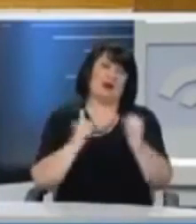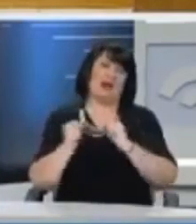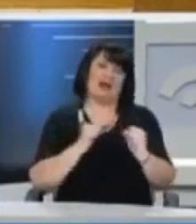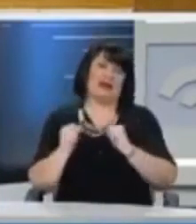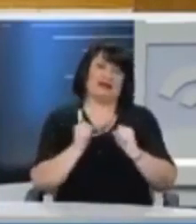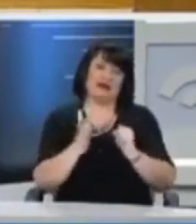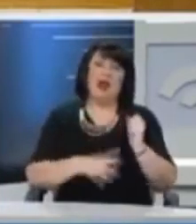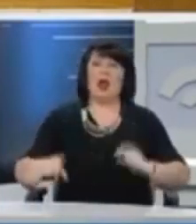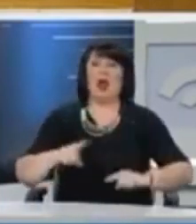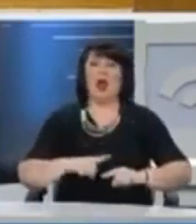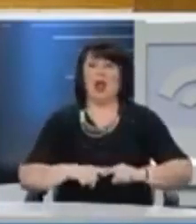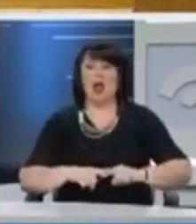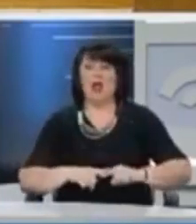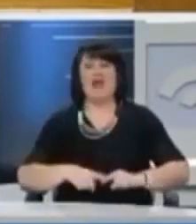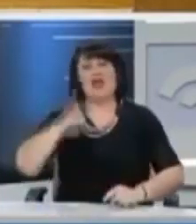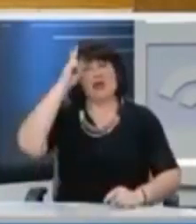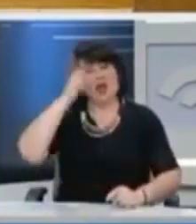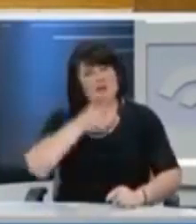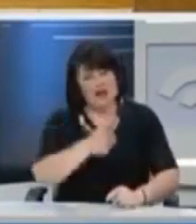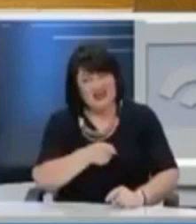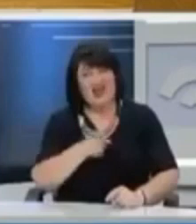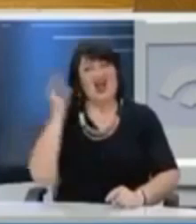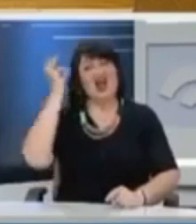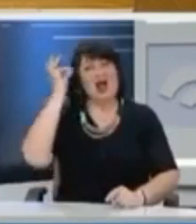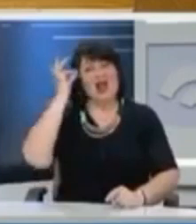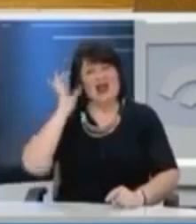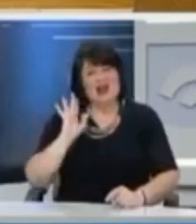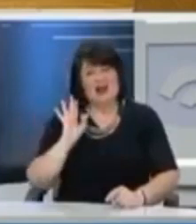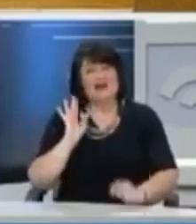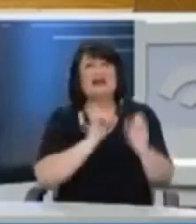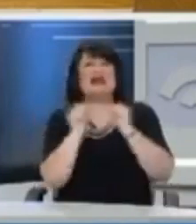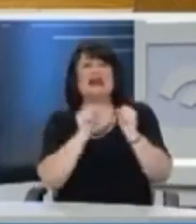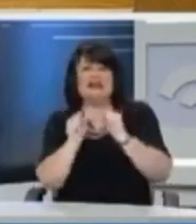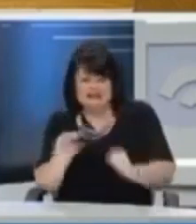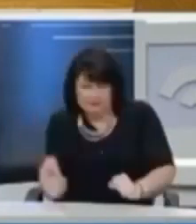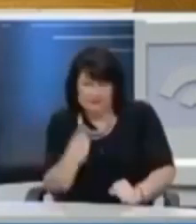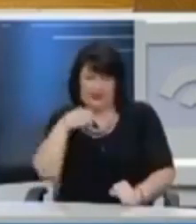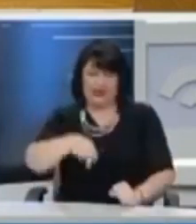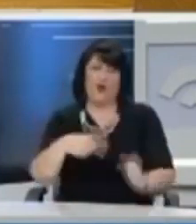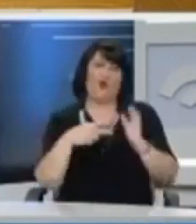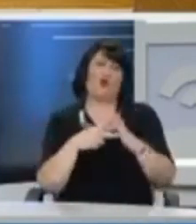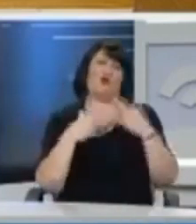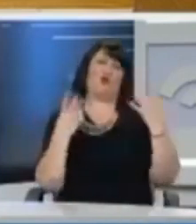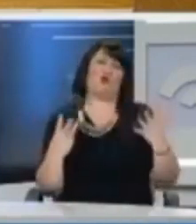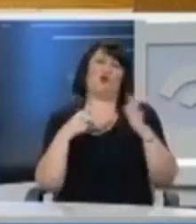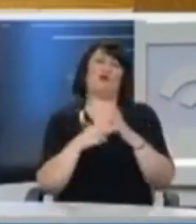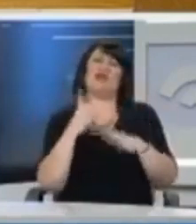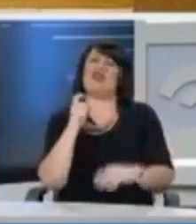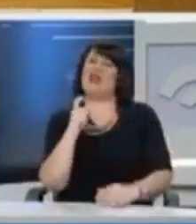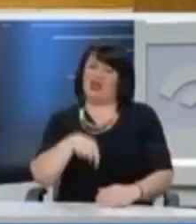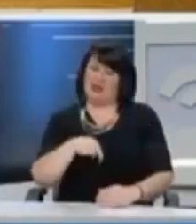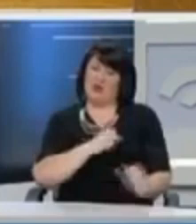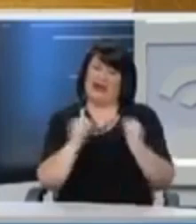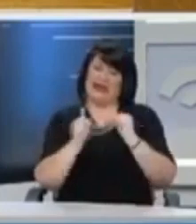κρίσης τόσο στην Ελλάδα όσο και στη Γερμανία όσο και στη Γαλλία γιατί η κρίση που ξεκίνησε εδώ το 2008-2010